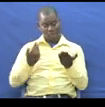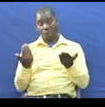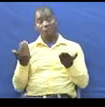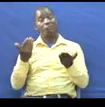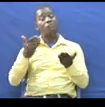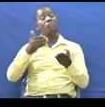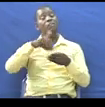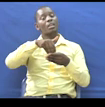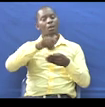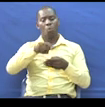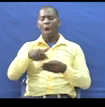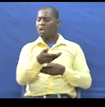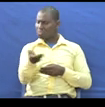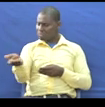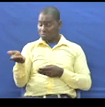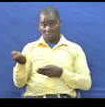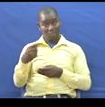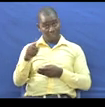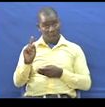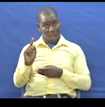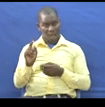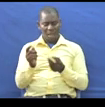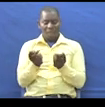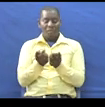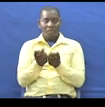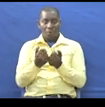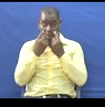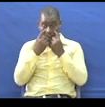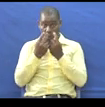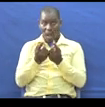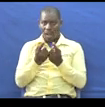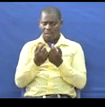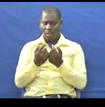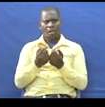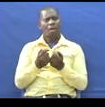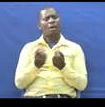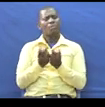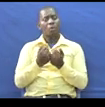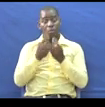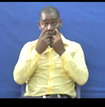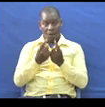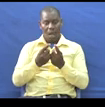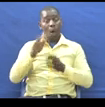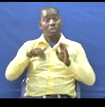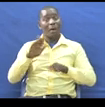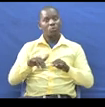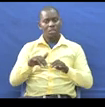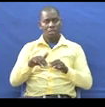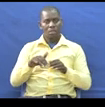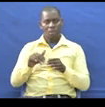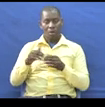Hadhira Na Pia Kwa Kuangalia Vile Utakuta Pia Utamaduni Waile Matini Chanzi